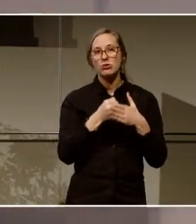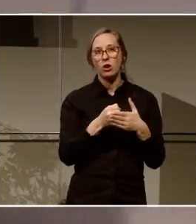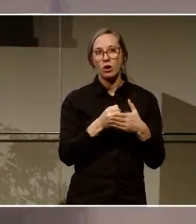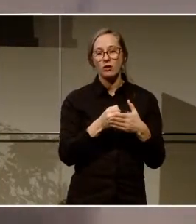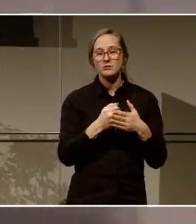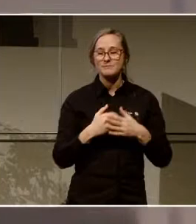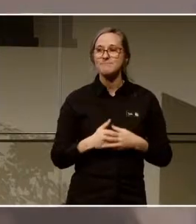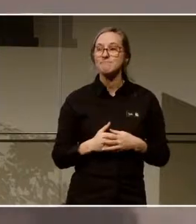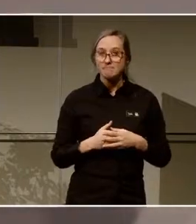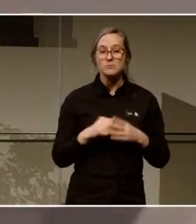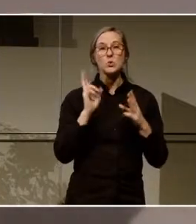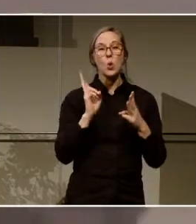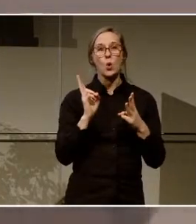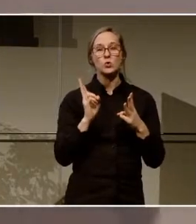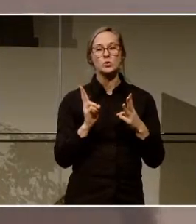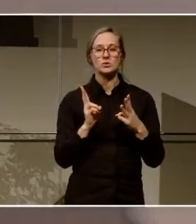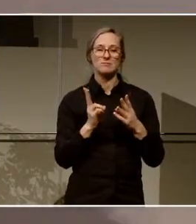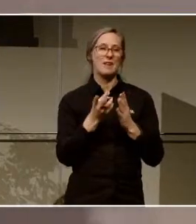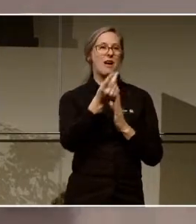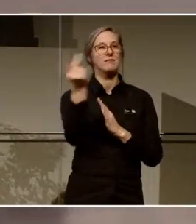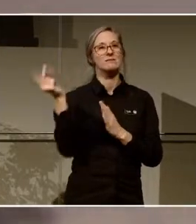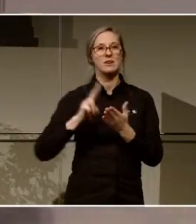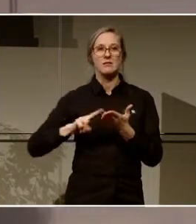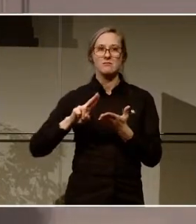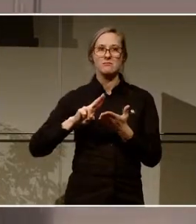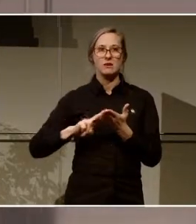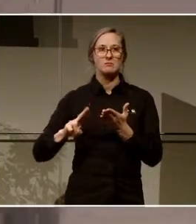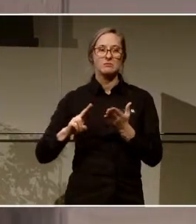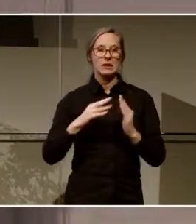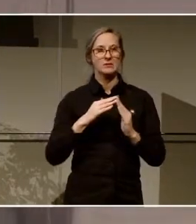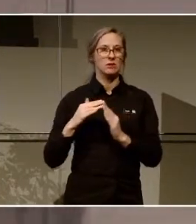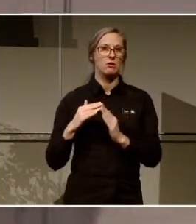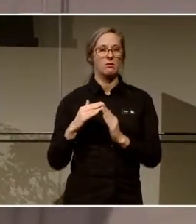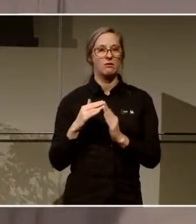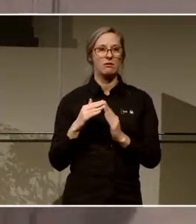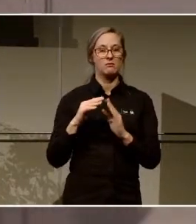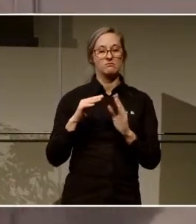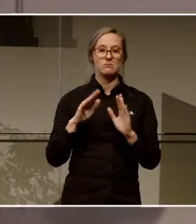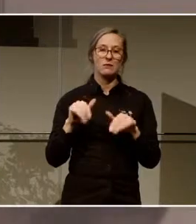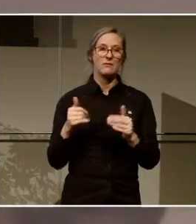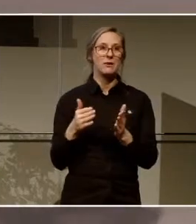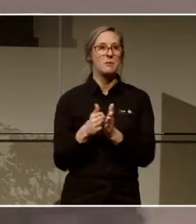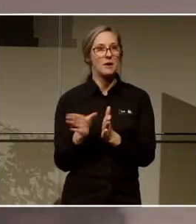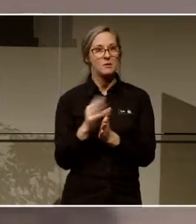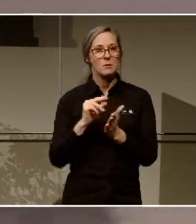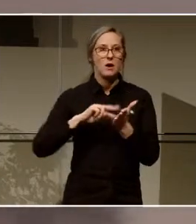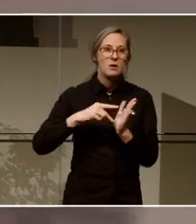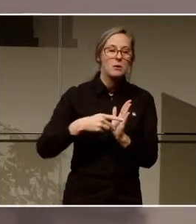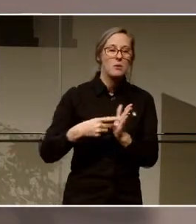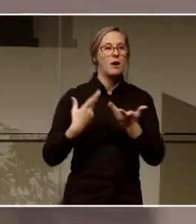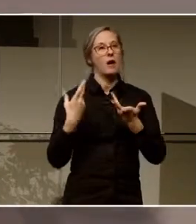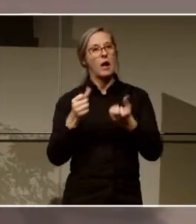Och sen jobbar vi också med många andra förvaltningar i staden som har varit med och haft arrangemang och genomfört